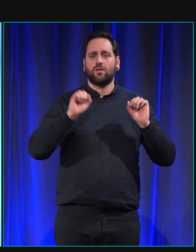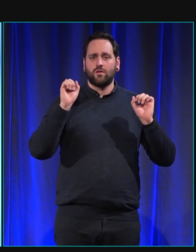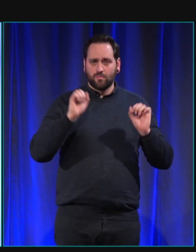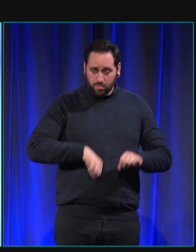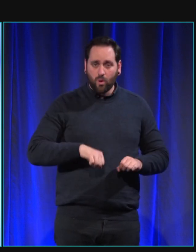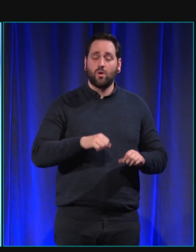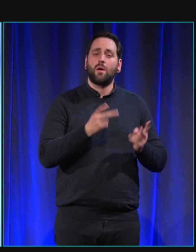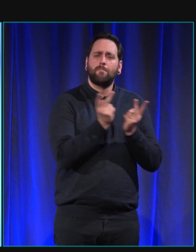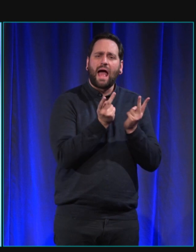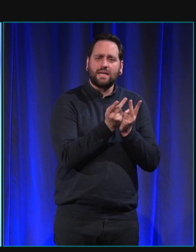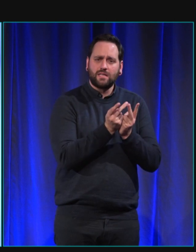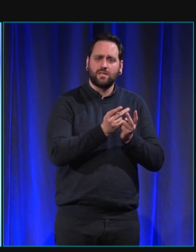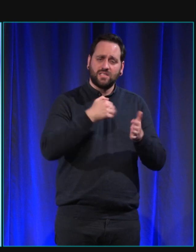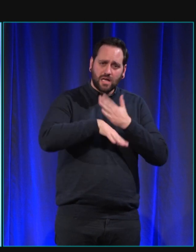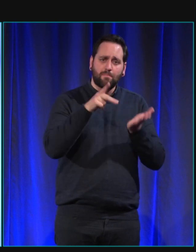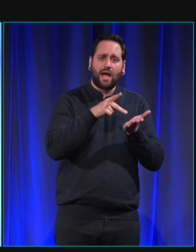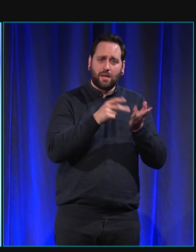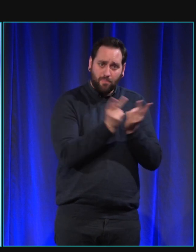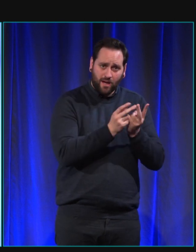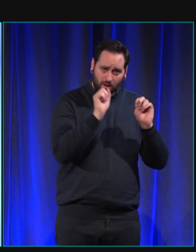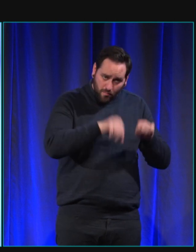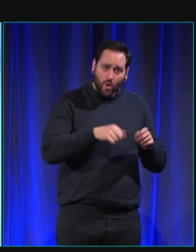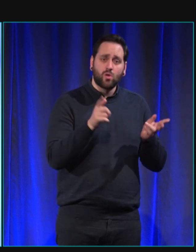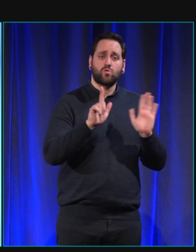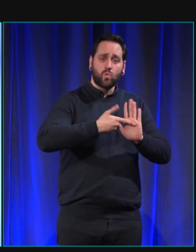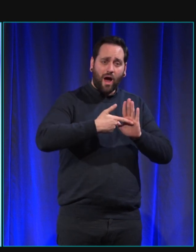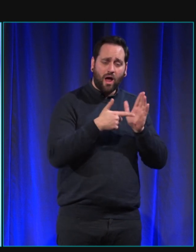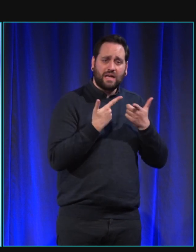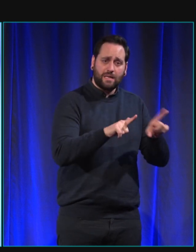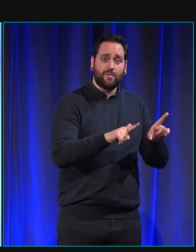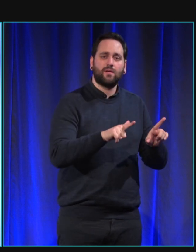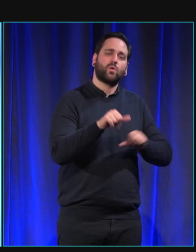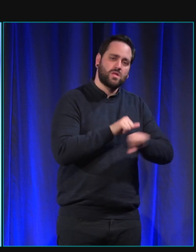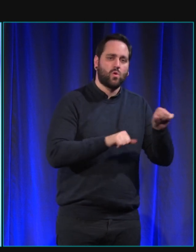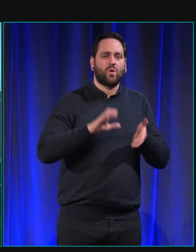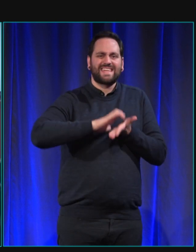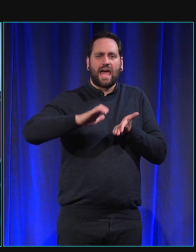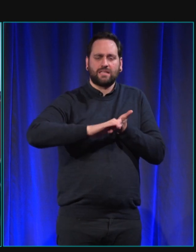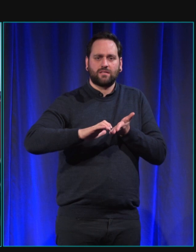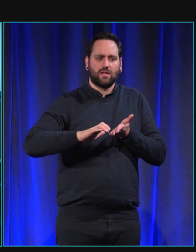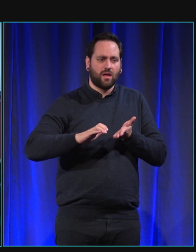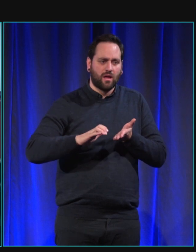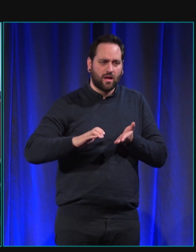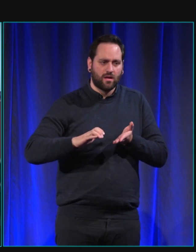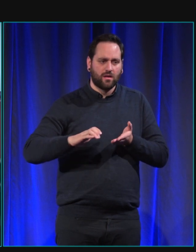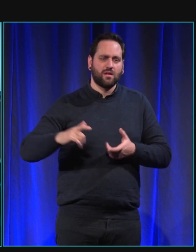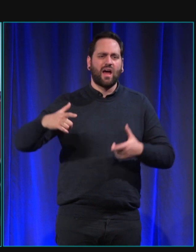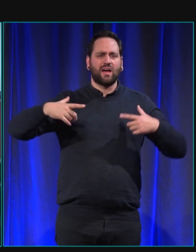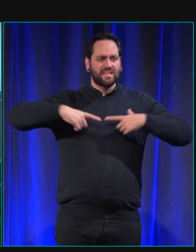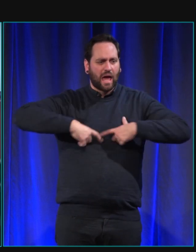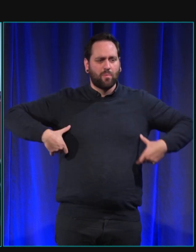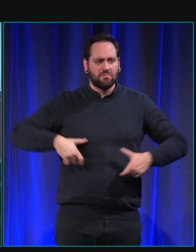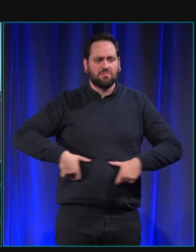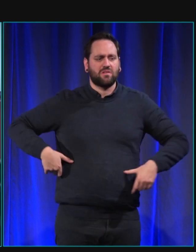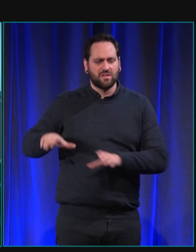pas le choix s'il n a pas la cape on ne peut pas les lâcher donc l'ol elle a appris au début on nous dit en retirer la cape oui c'est un idéal en fait